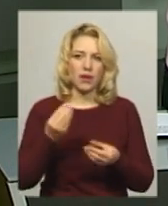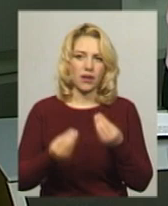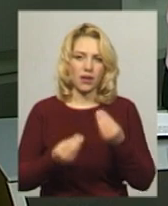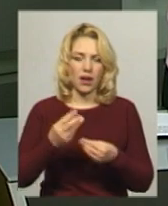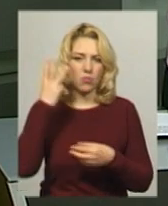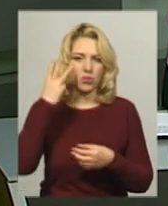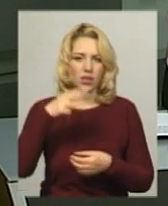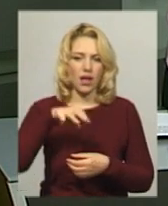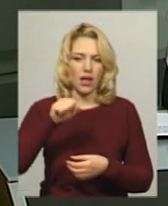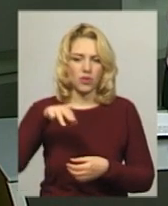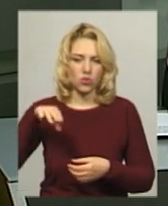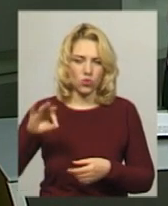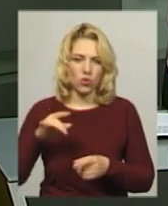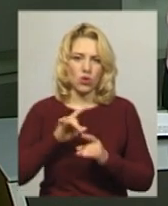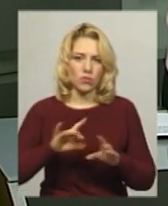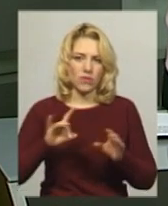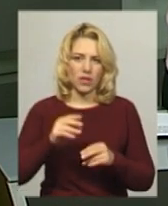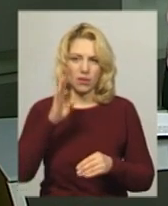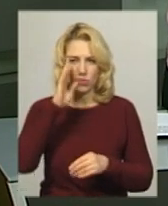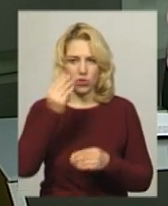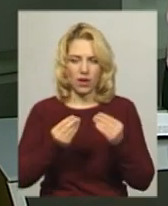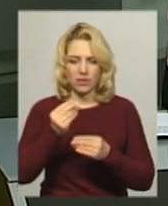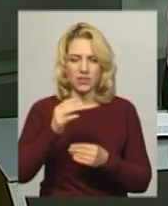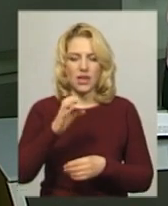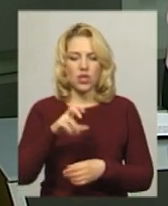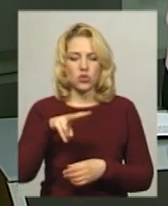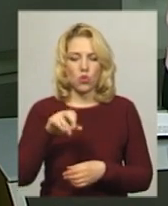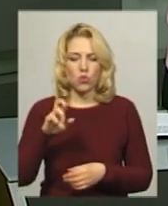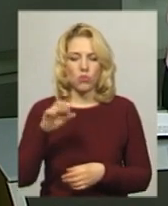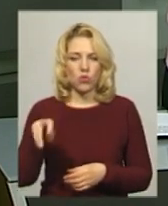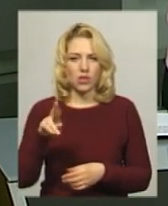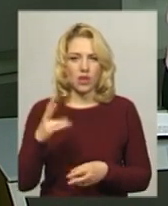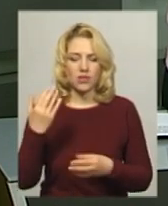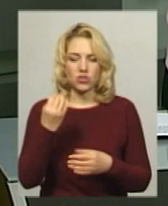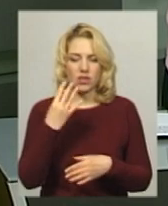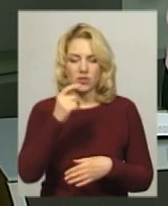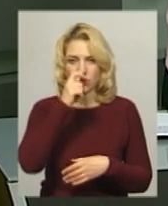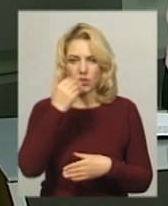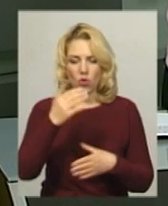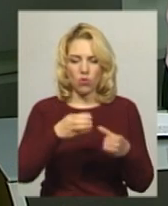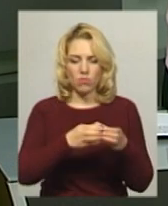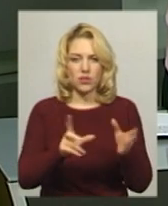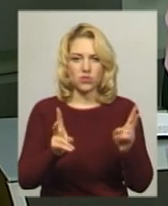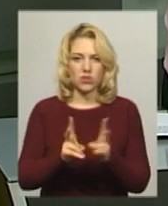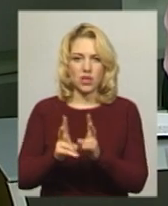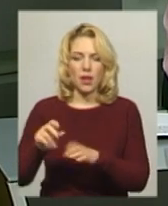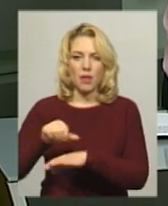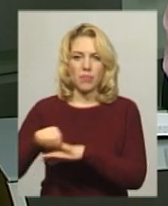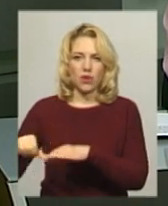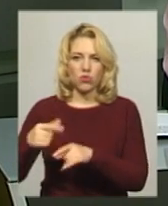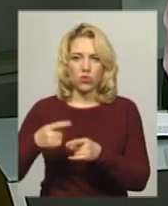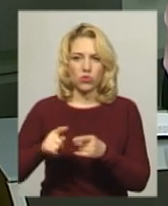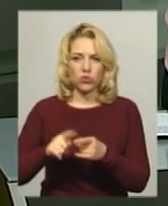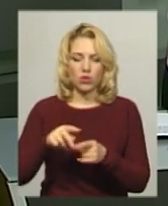Поділя АТО, повідомляє гравець Олександр Слободян. За його словами, 14 квітня його команда зустрічалась з прикордонником Могилів